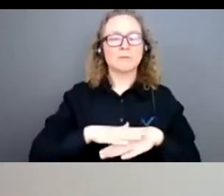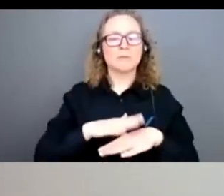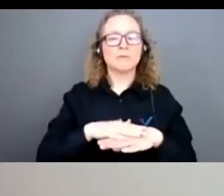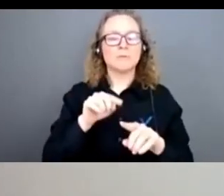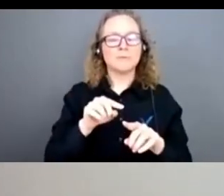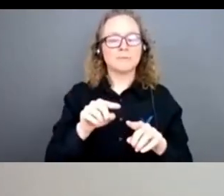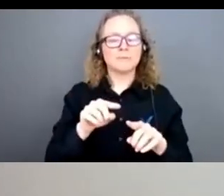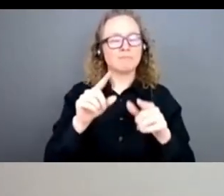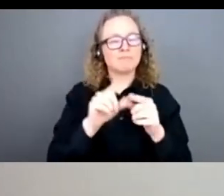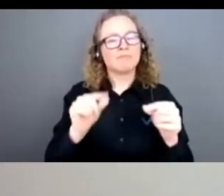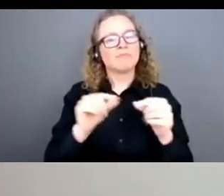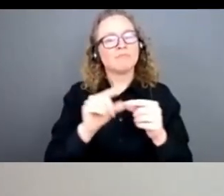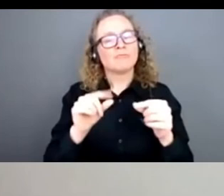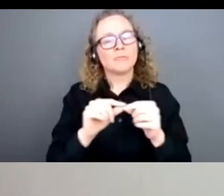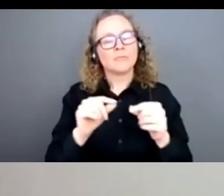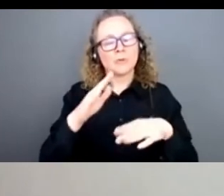l'entrée